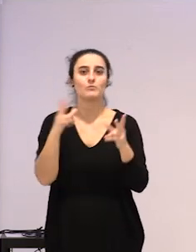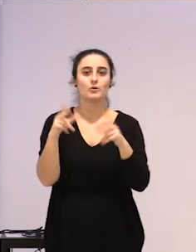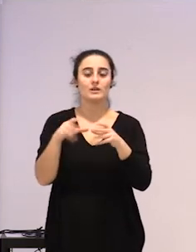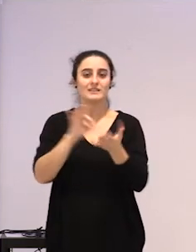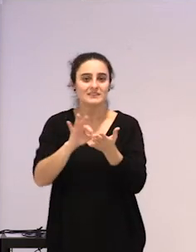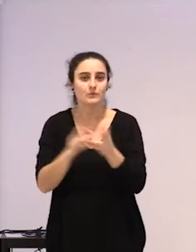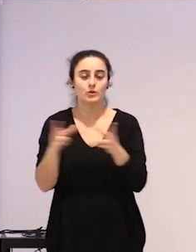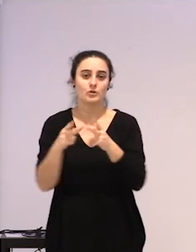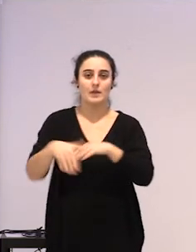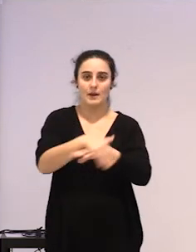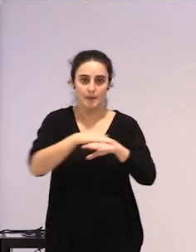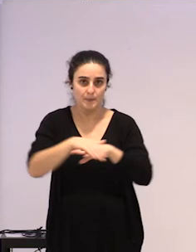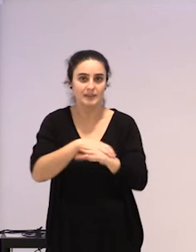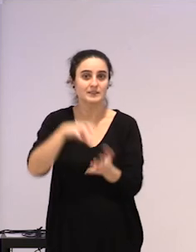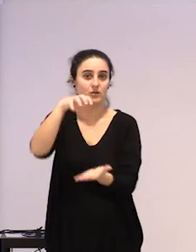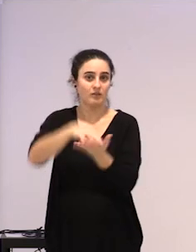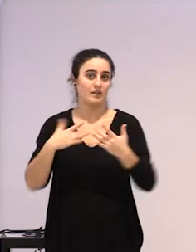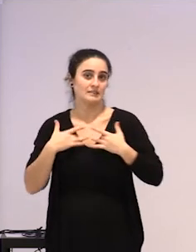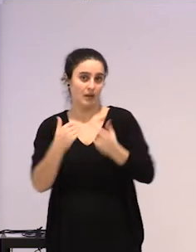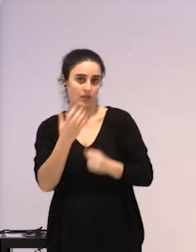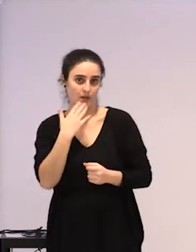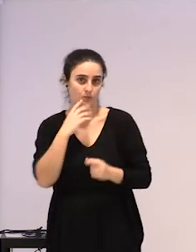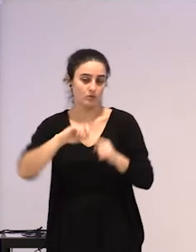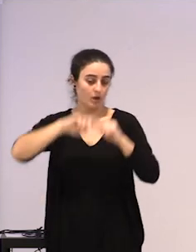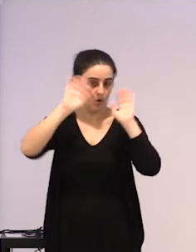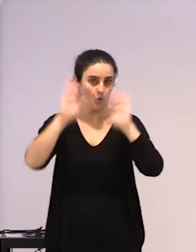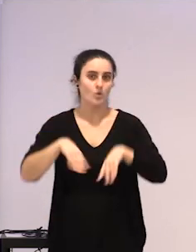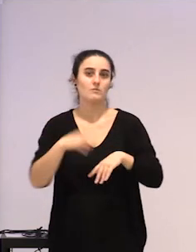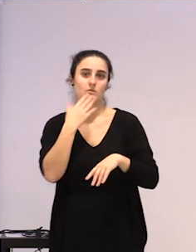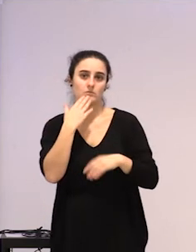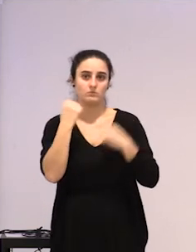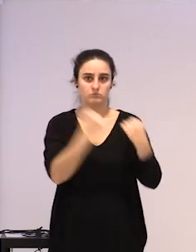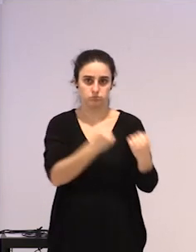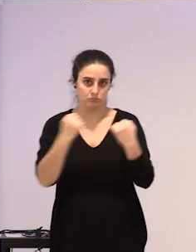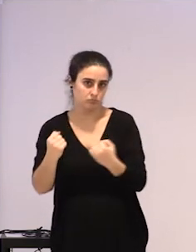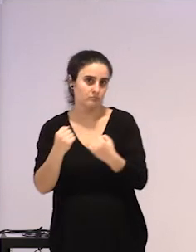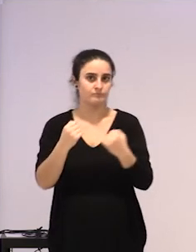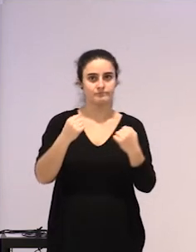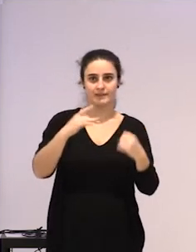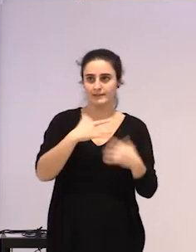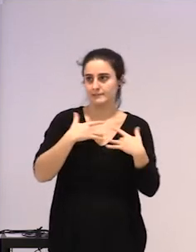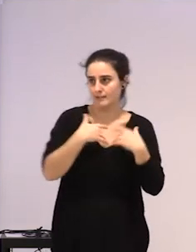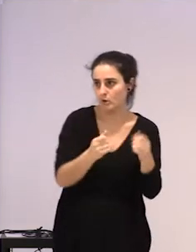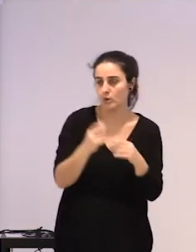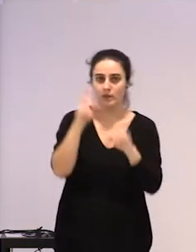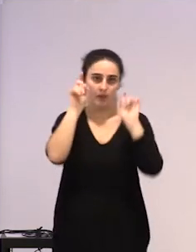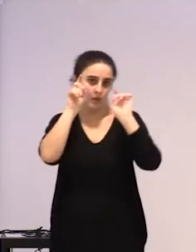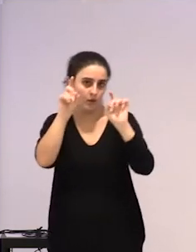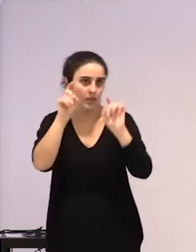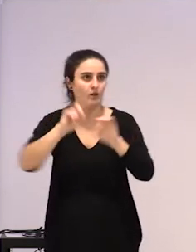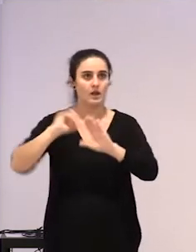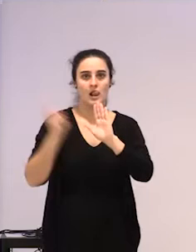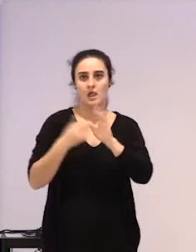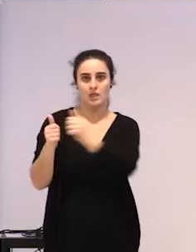ditugun osasunzentroak, eta azkenik, baiak, osasunera kundeak, eskuntzarakundeak, benbekotasun legea, ez? Ja,